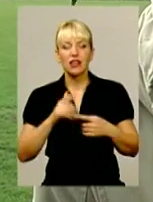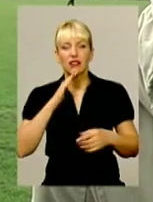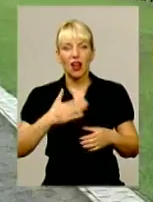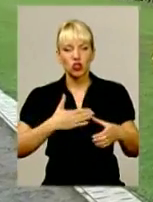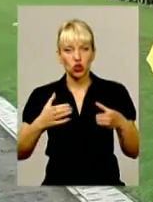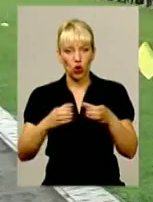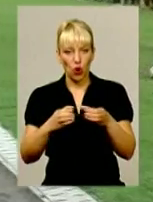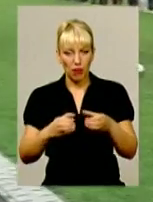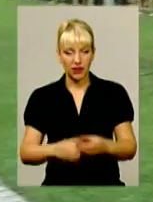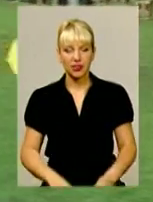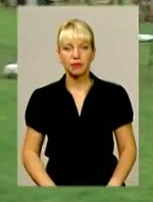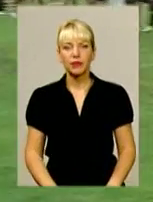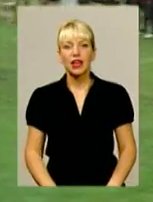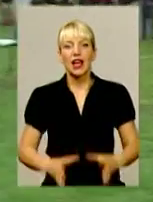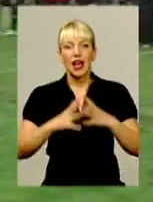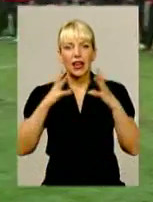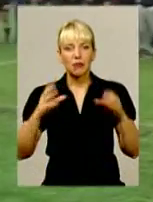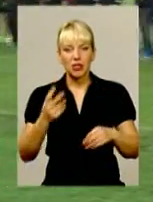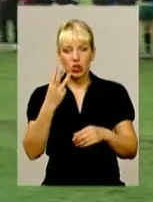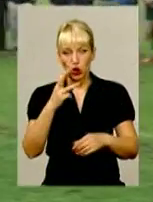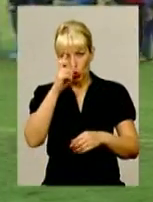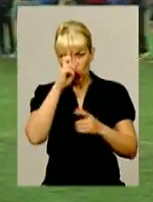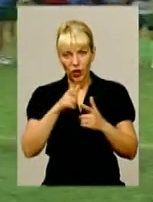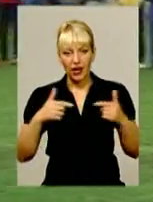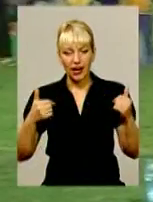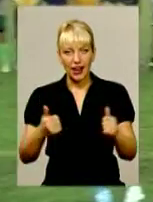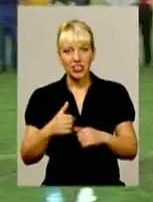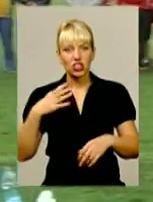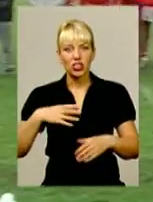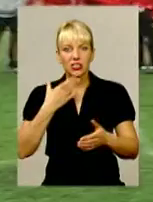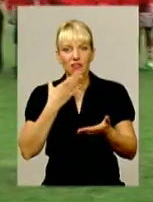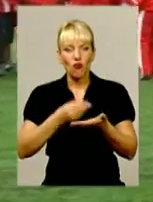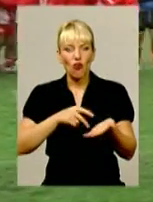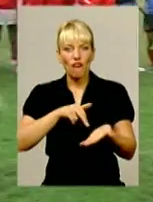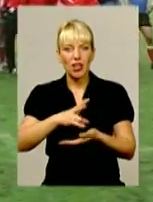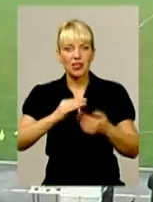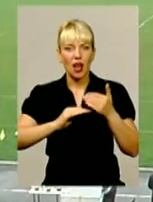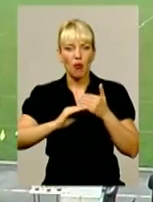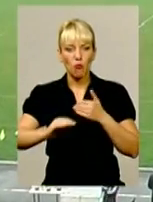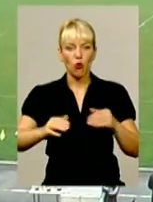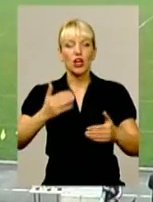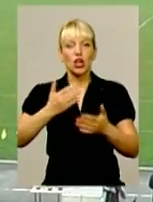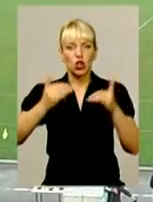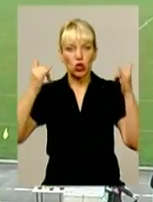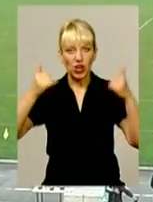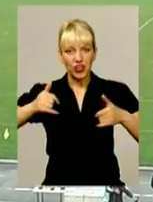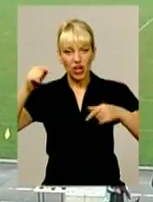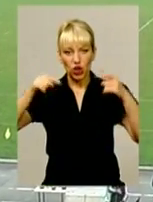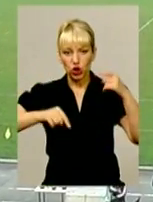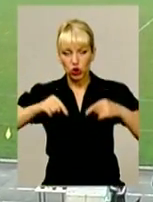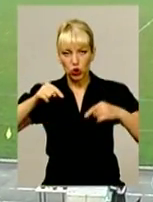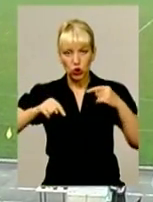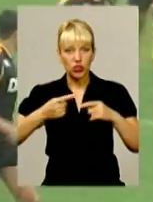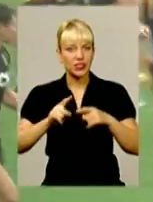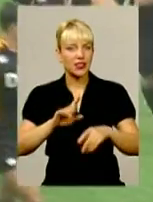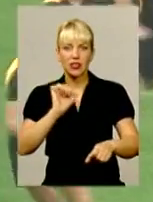високому рівні. Регбісти з трьох країн чекають свого виходу на поле. Лє дощ, та це їх не зупиняє. Озброєні м'ячем, а не парасолькою,